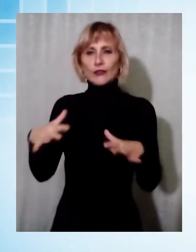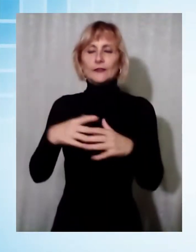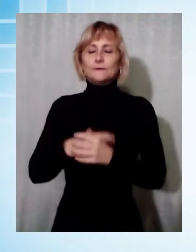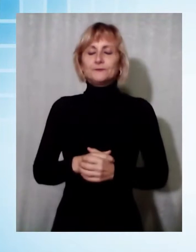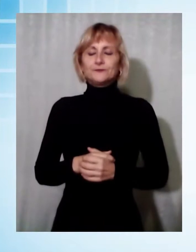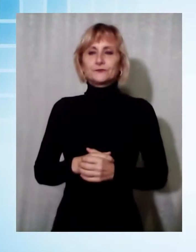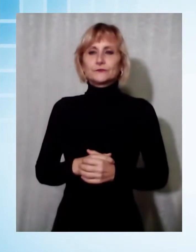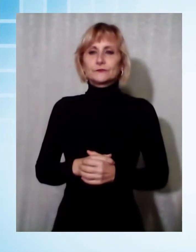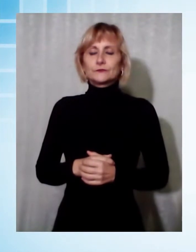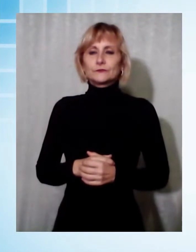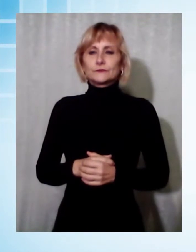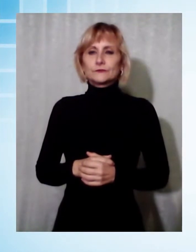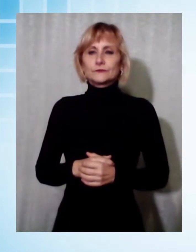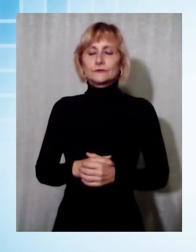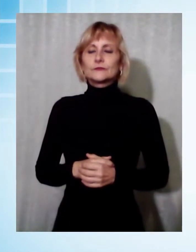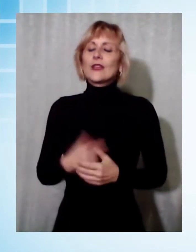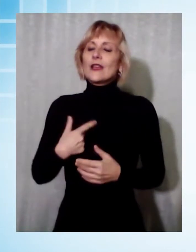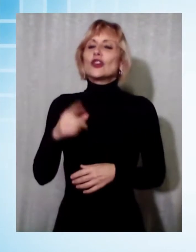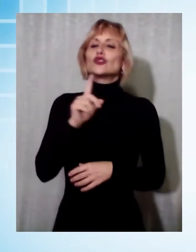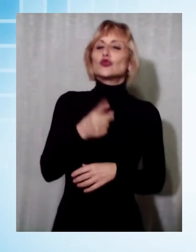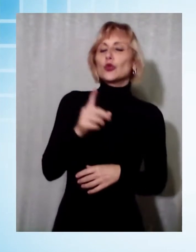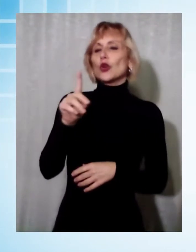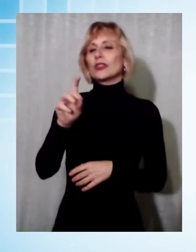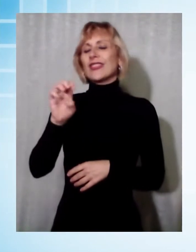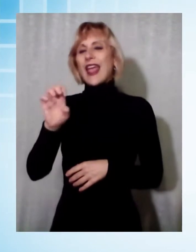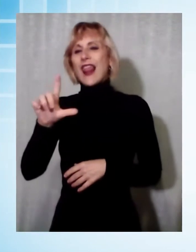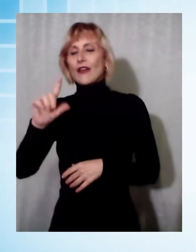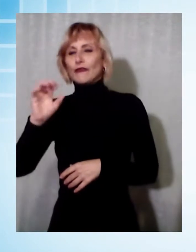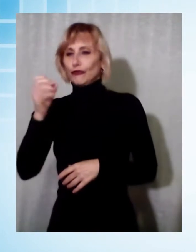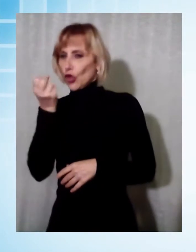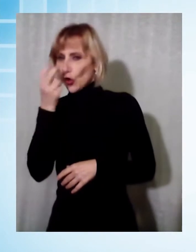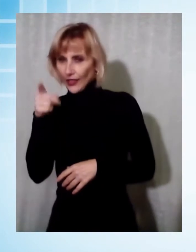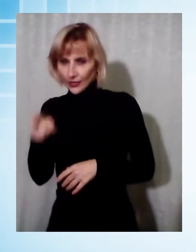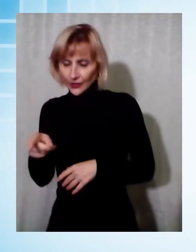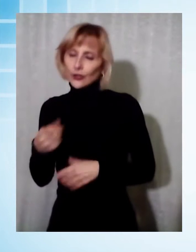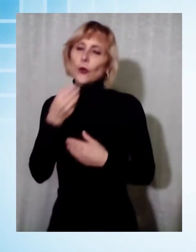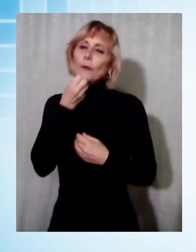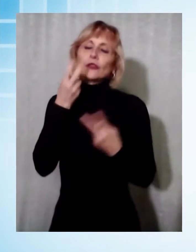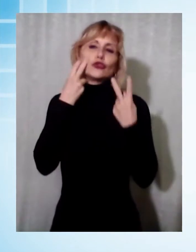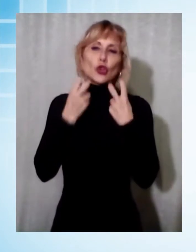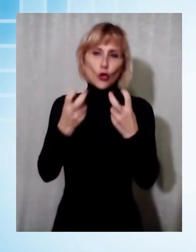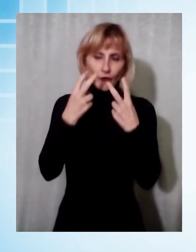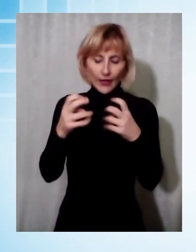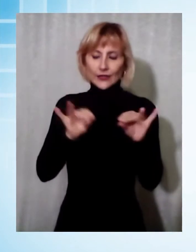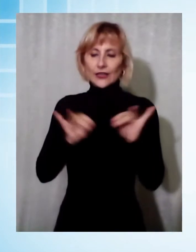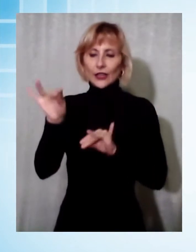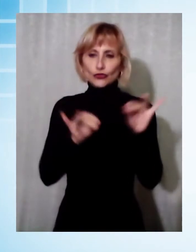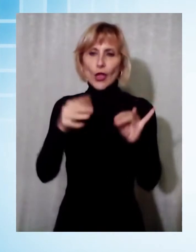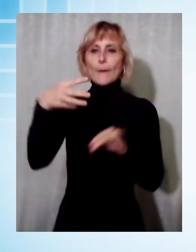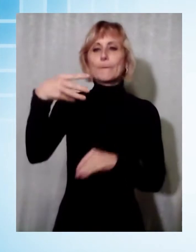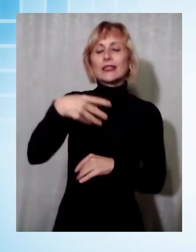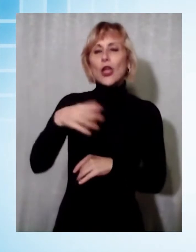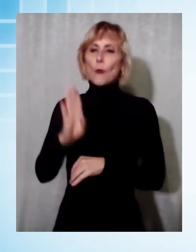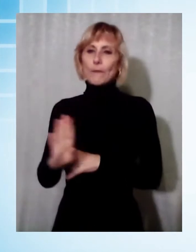La Giura del Fiorentino, ben trovati per questa nuova edizione del TG Noi in regia Matteo Bedini, apertura dedicata